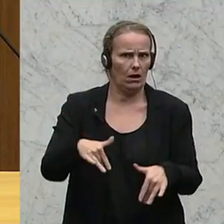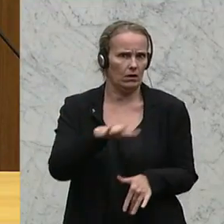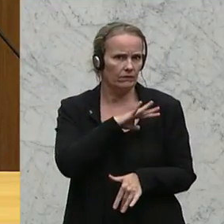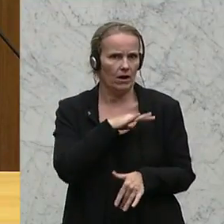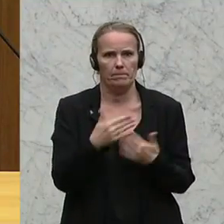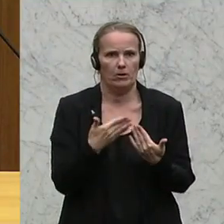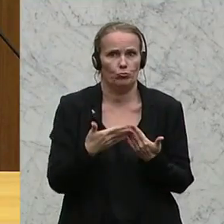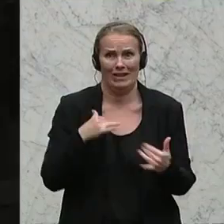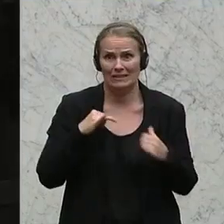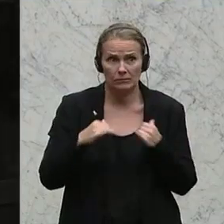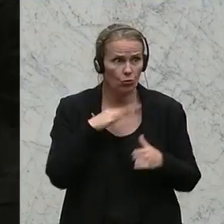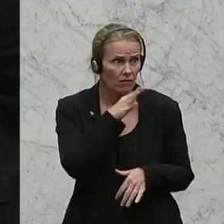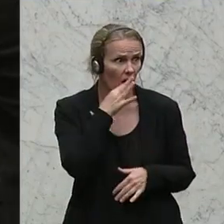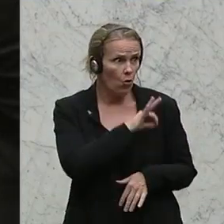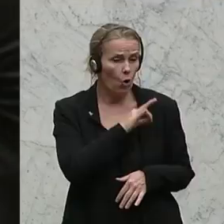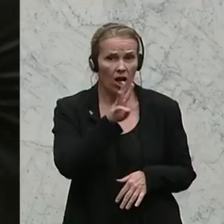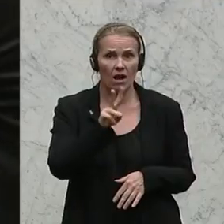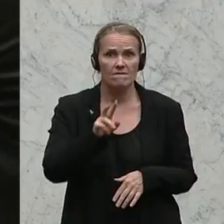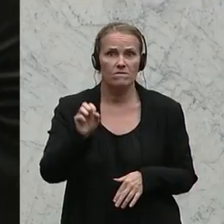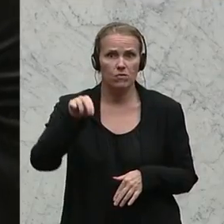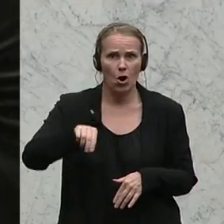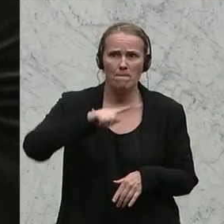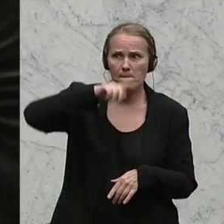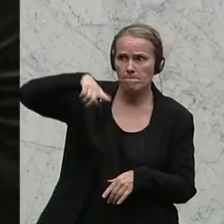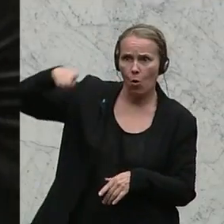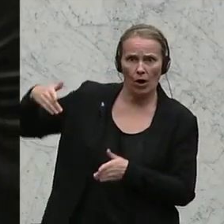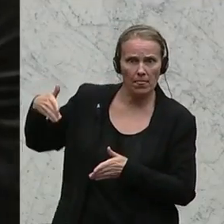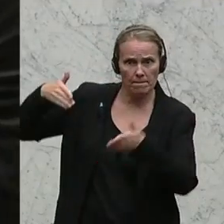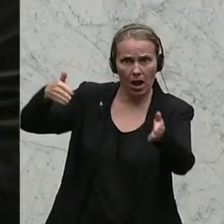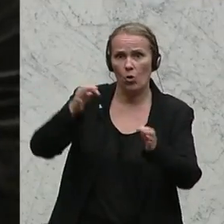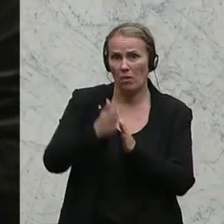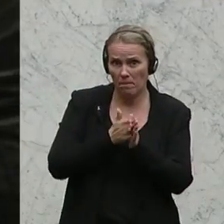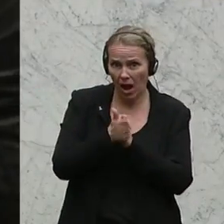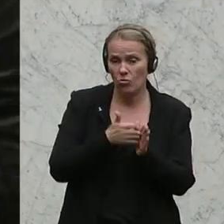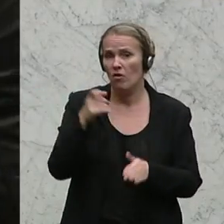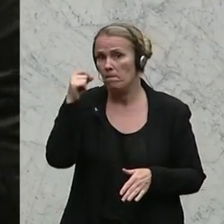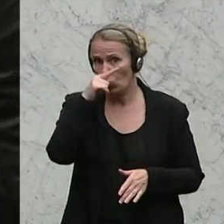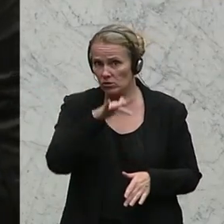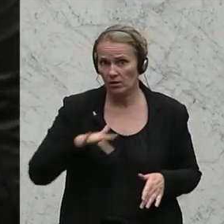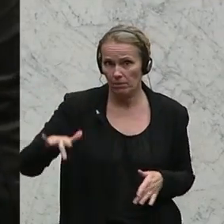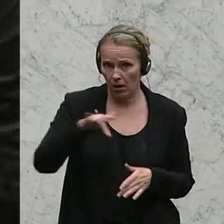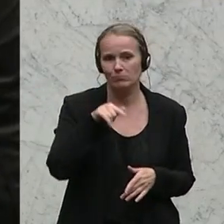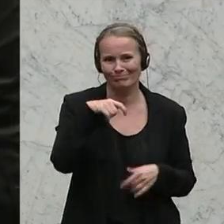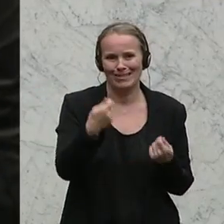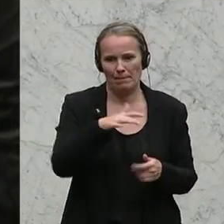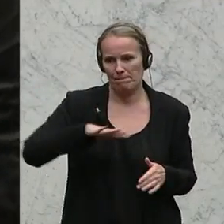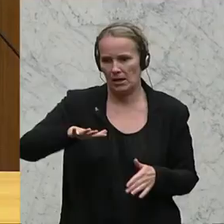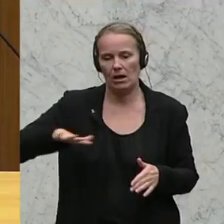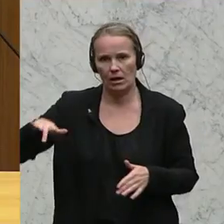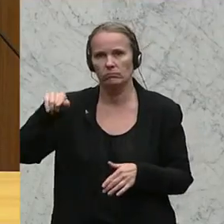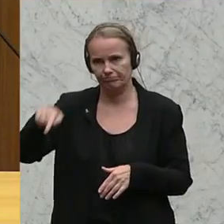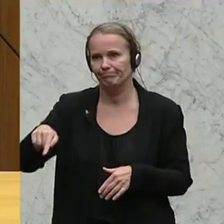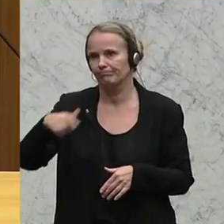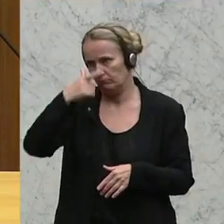ich an Innsbruck denke, Frau Kollegin, um die Bogenmeile oder am Bahnhof oder im Bozerplatzbereich, hier gibt es Bereiche, wo die